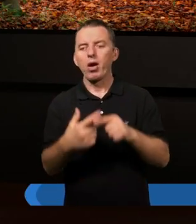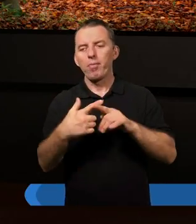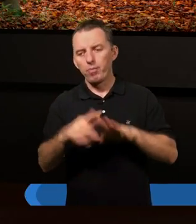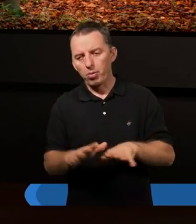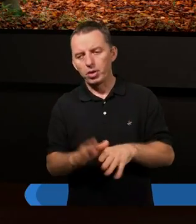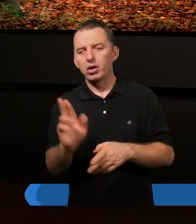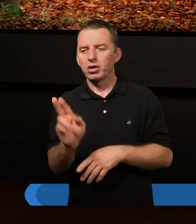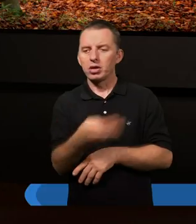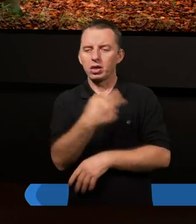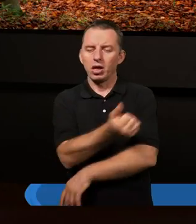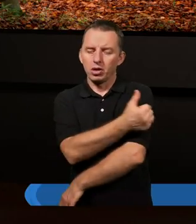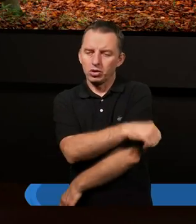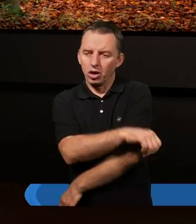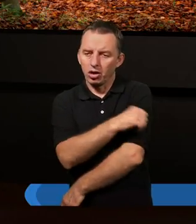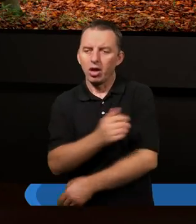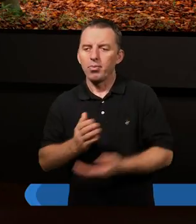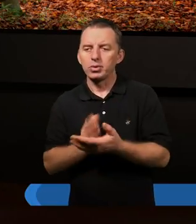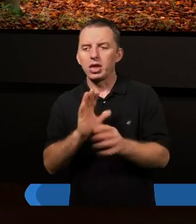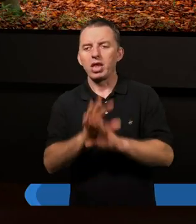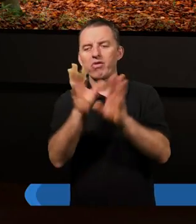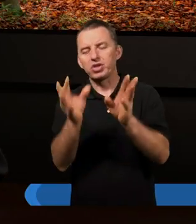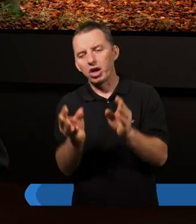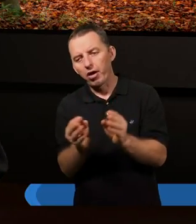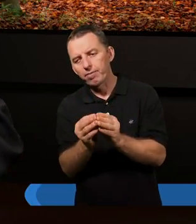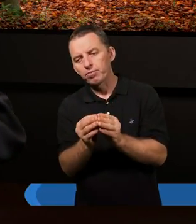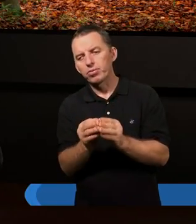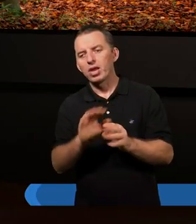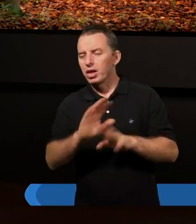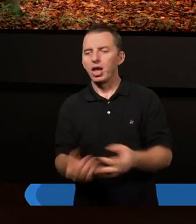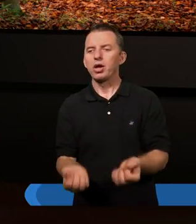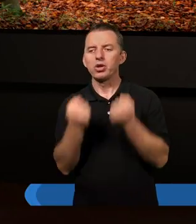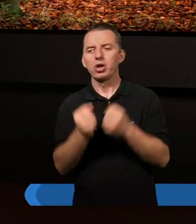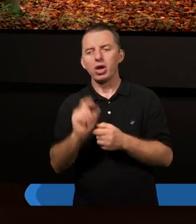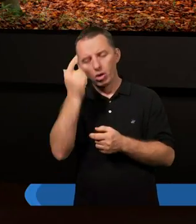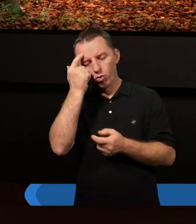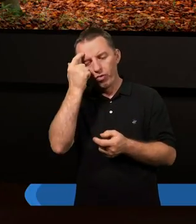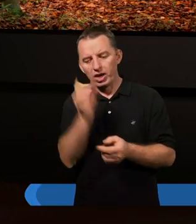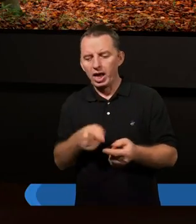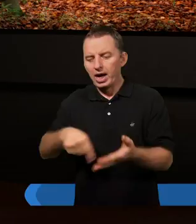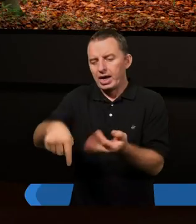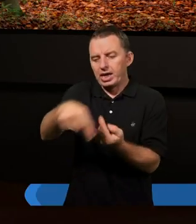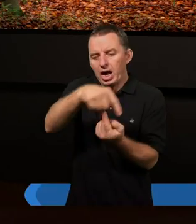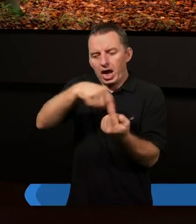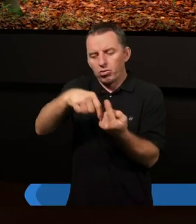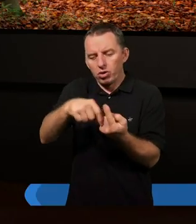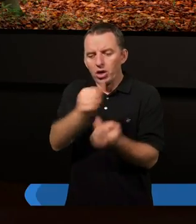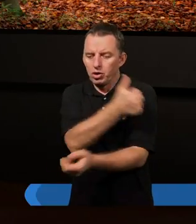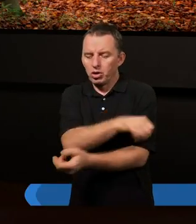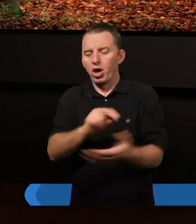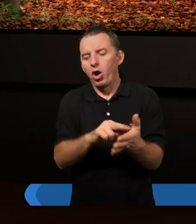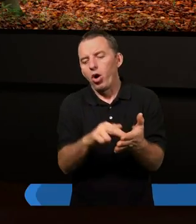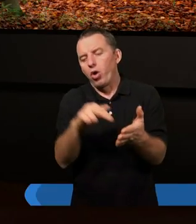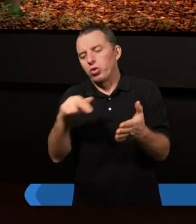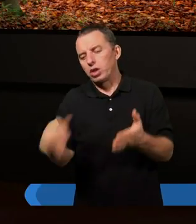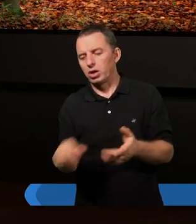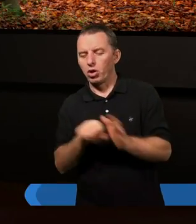chrześcijaństwo, albo przede wszystkim te najsłynniejsze kręgi chrześcijaństwa odeszły od tej